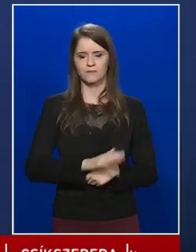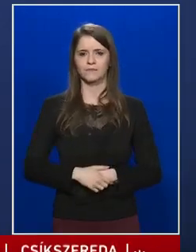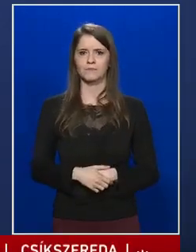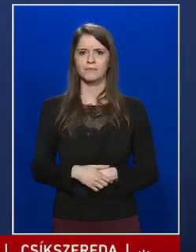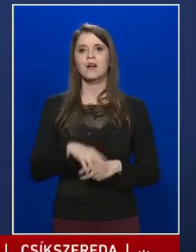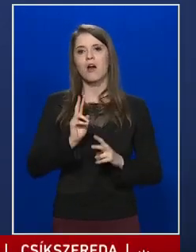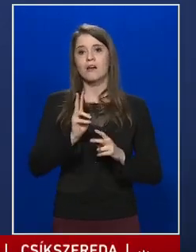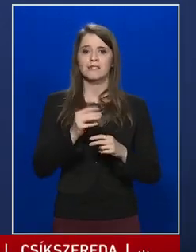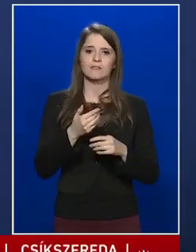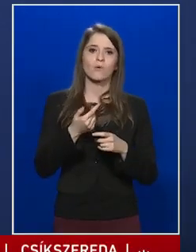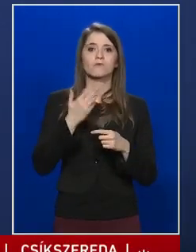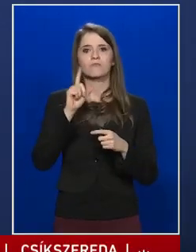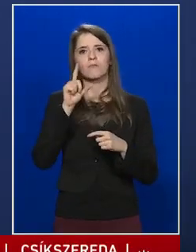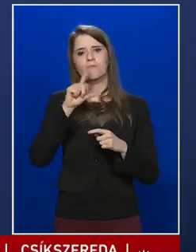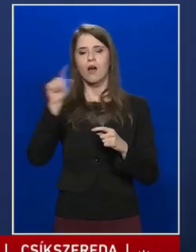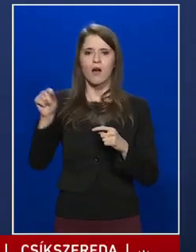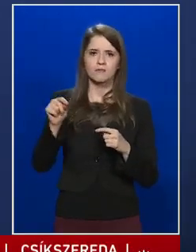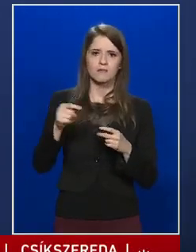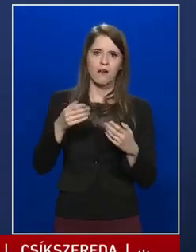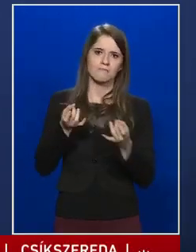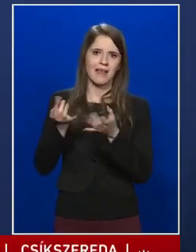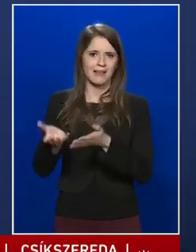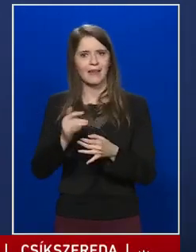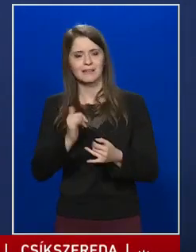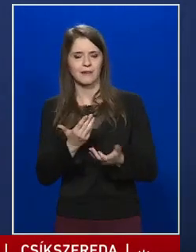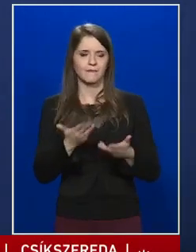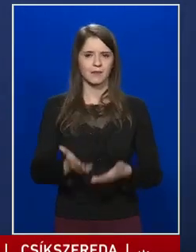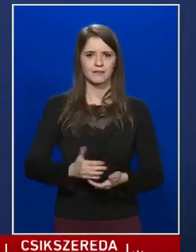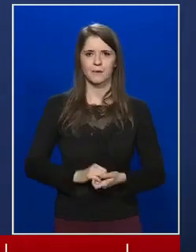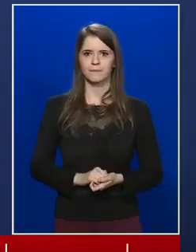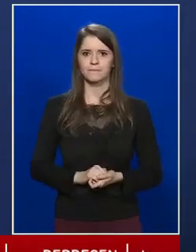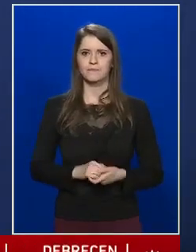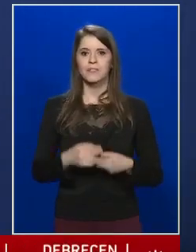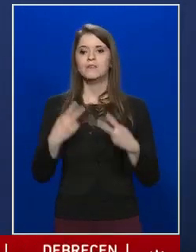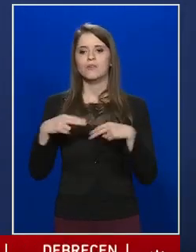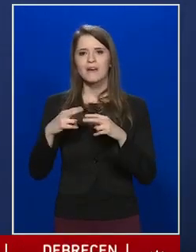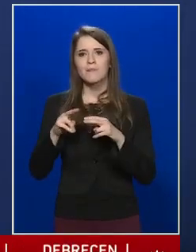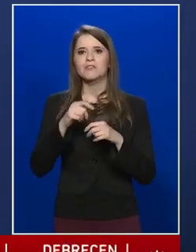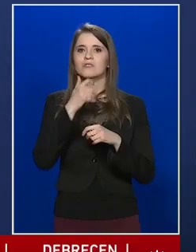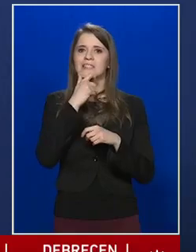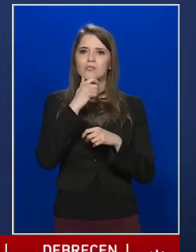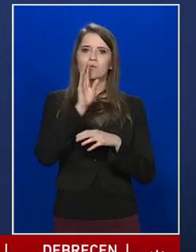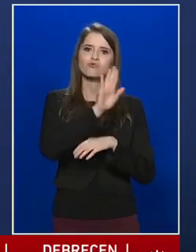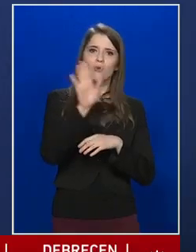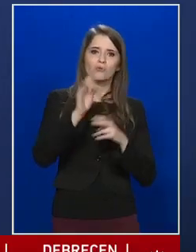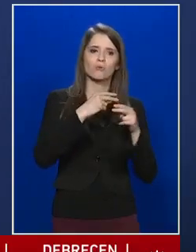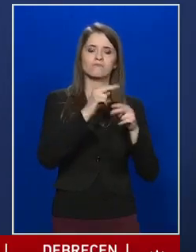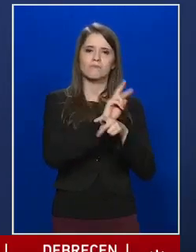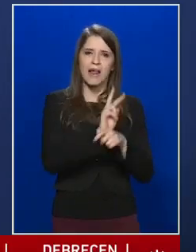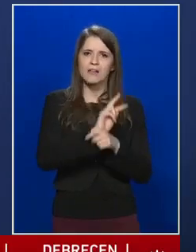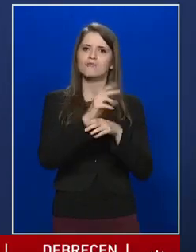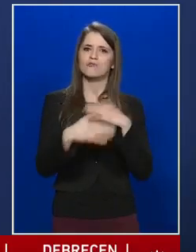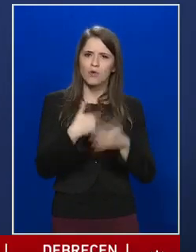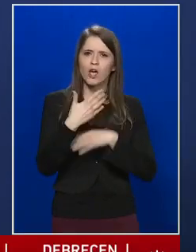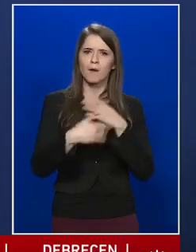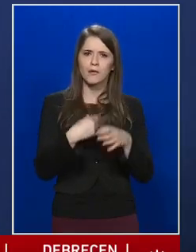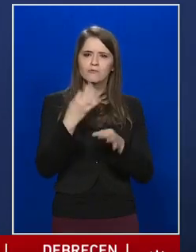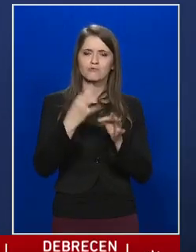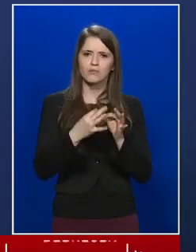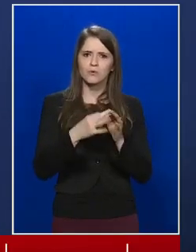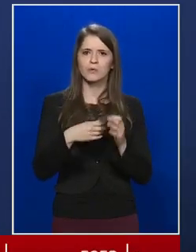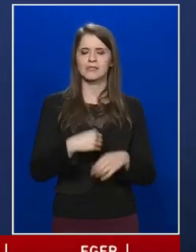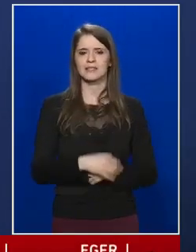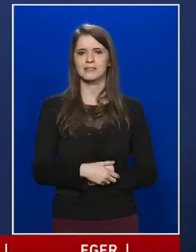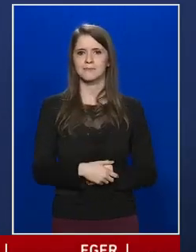az otthonába bocsájtanának. Továbbra is zajlik az idős otthonok ellenőrzése. Kiemelten